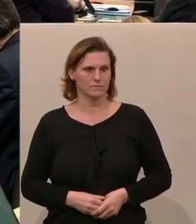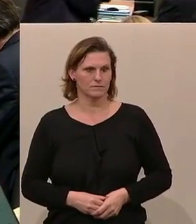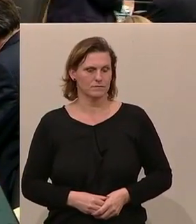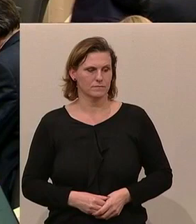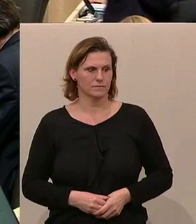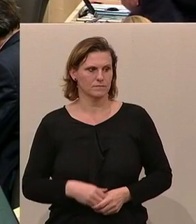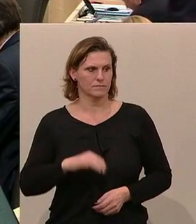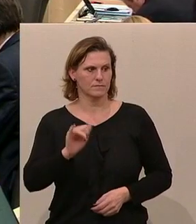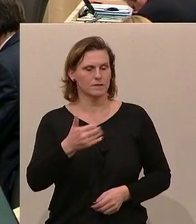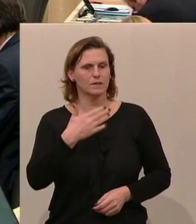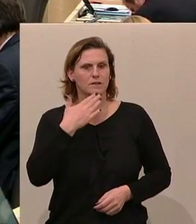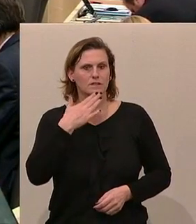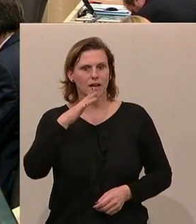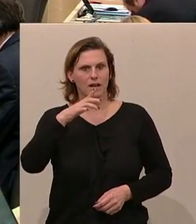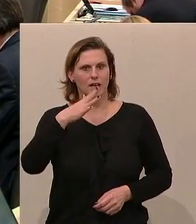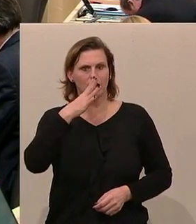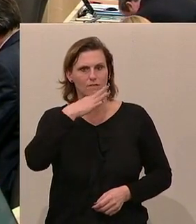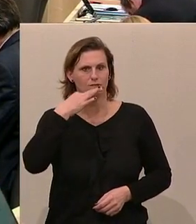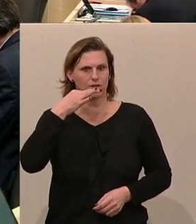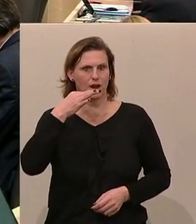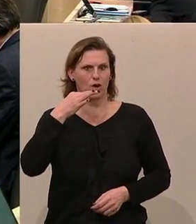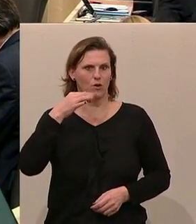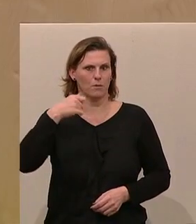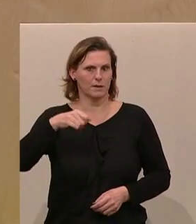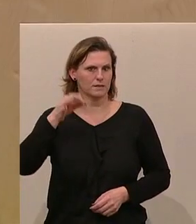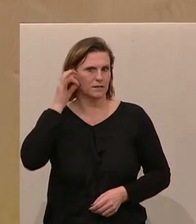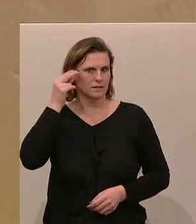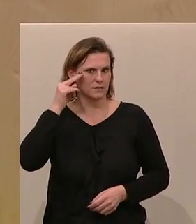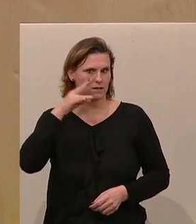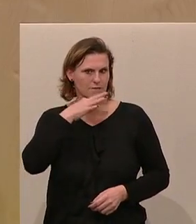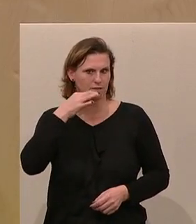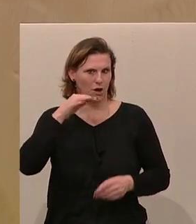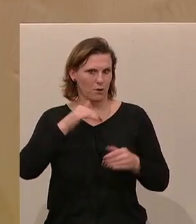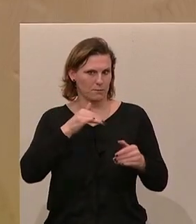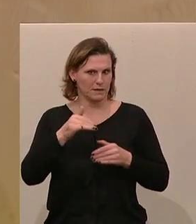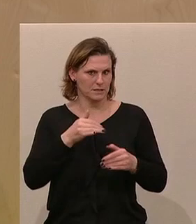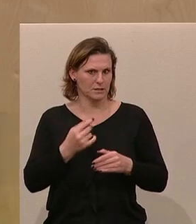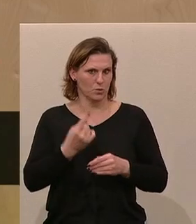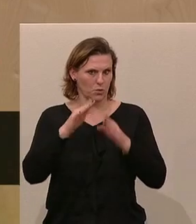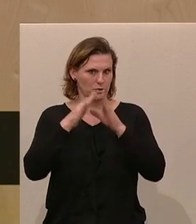Ja, danke Frau Präsidentin, Frau Minister, hohes Haus, weite Zuseher.